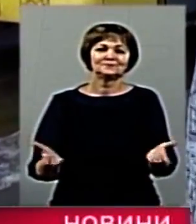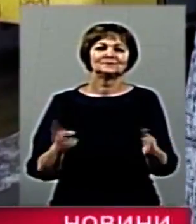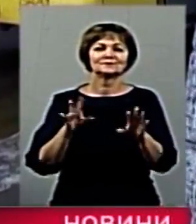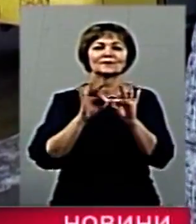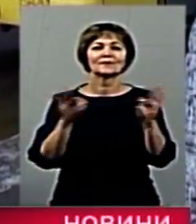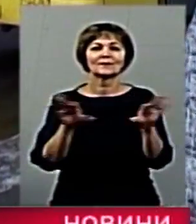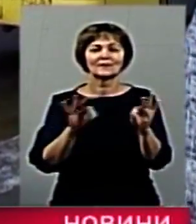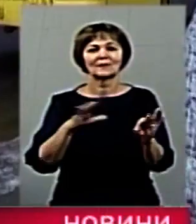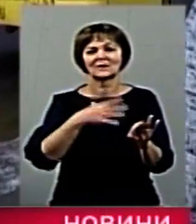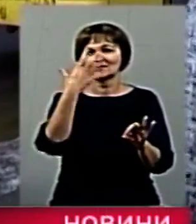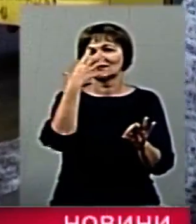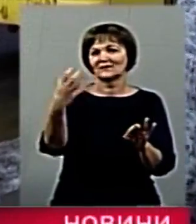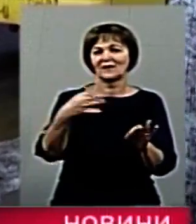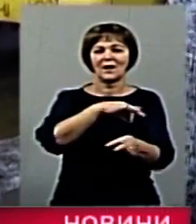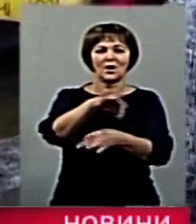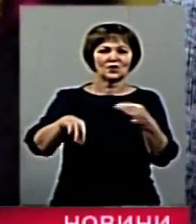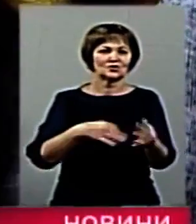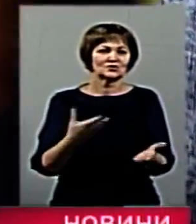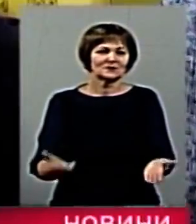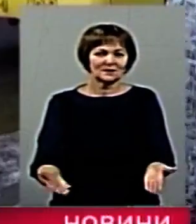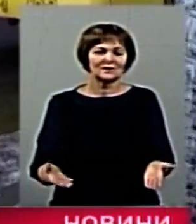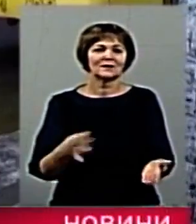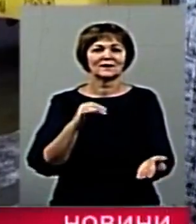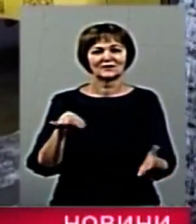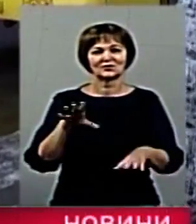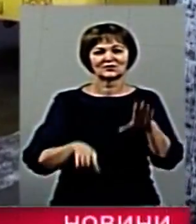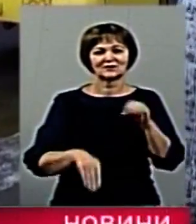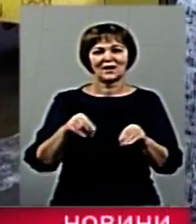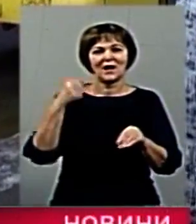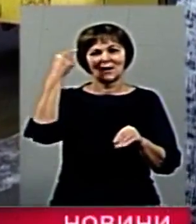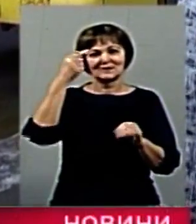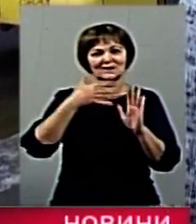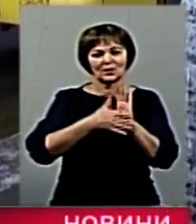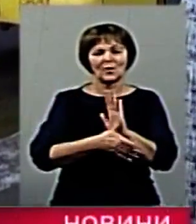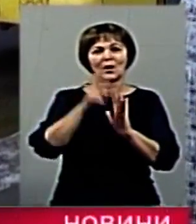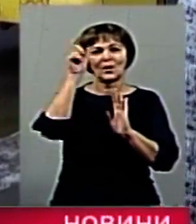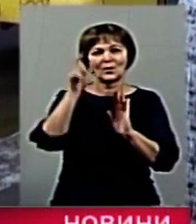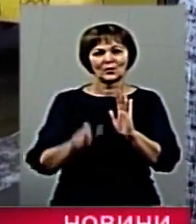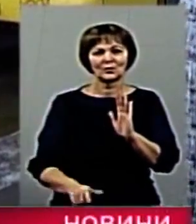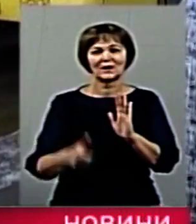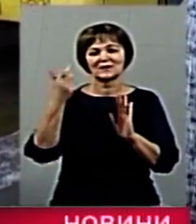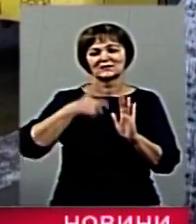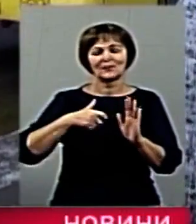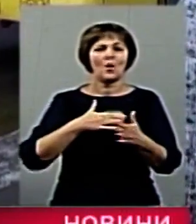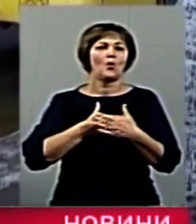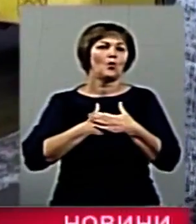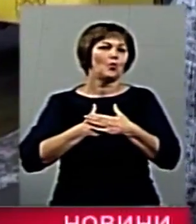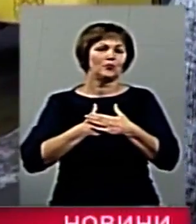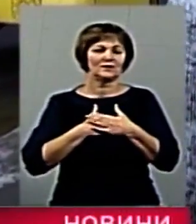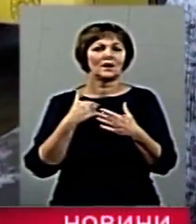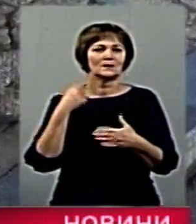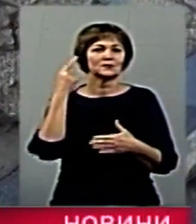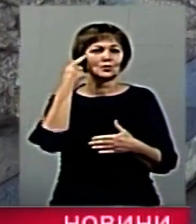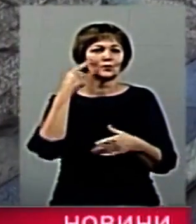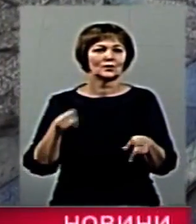поясню, буває, селфі – це вже занадто. І з точки зору психології, що людина це вже занадто себе любить, я так думаю.